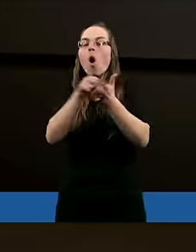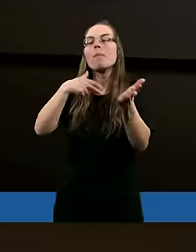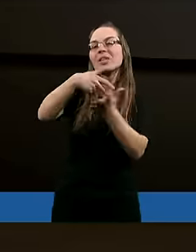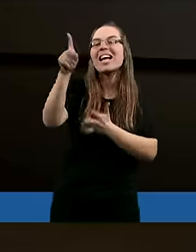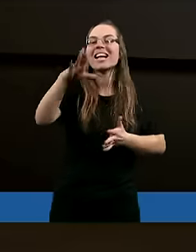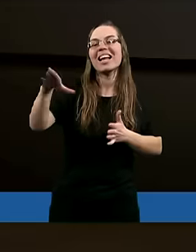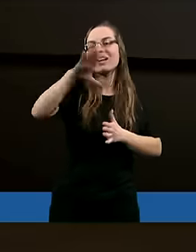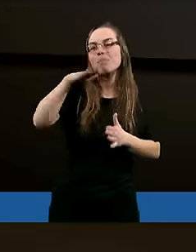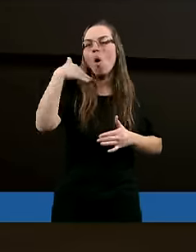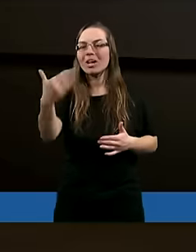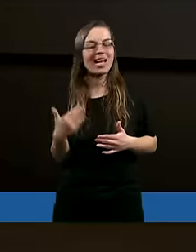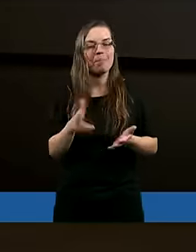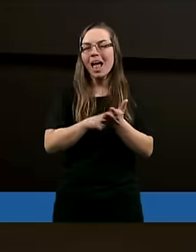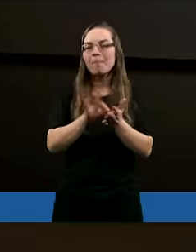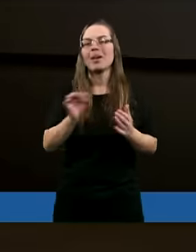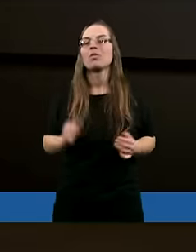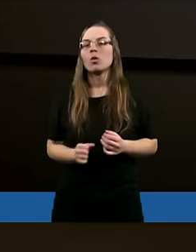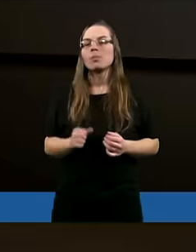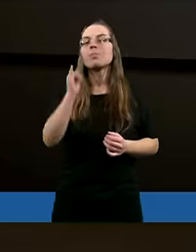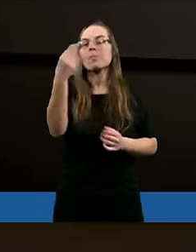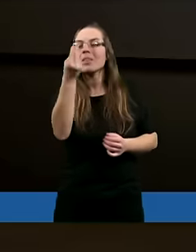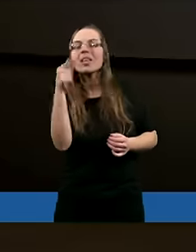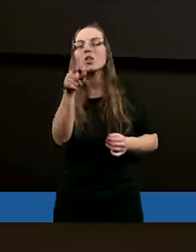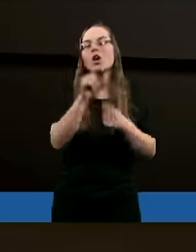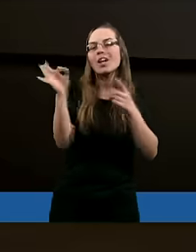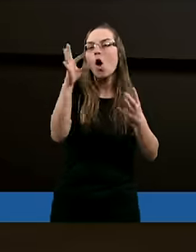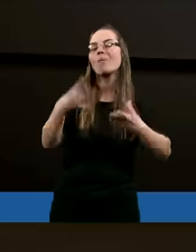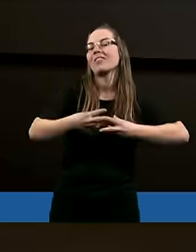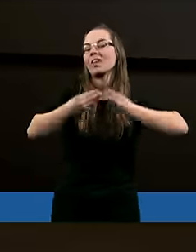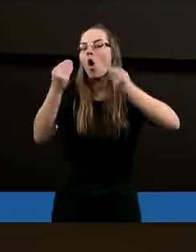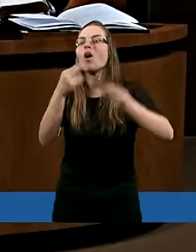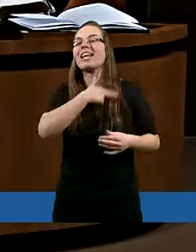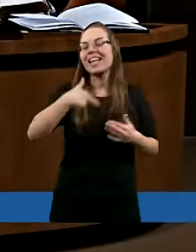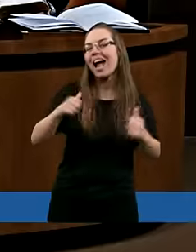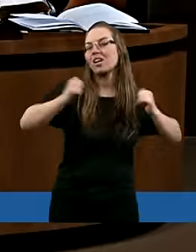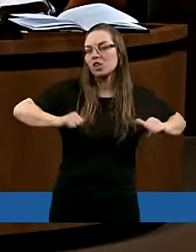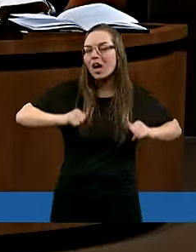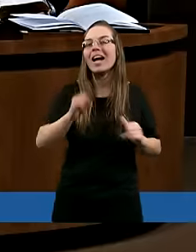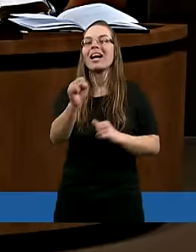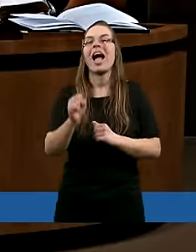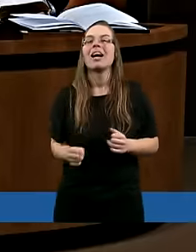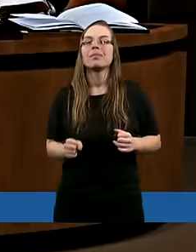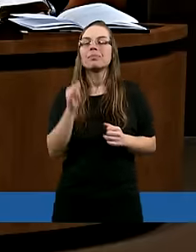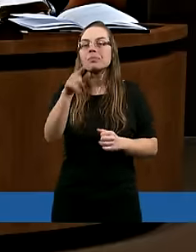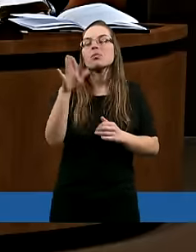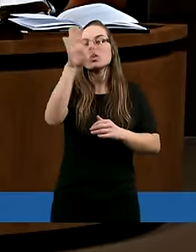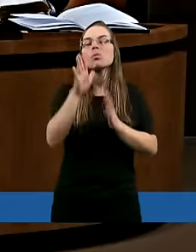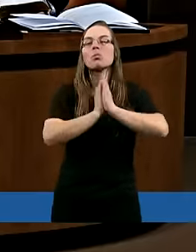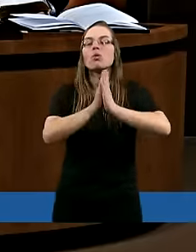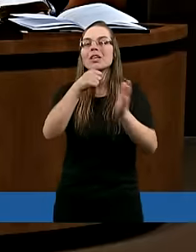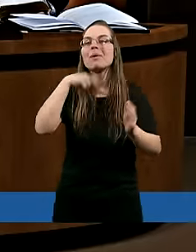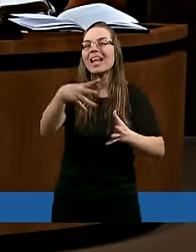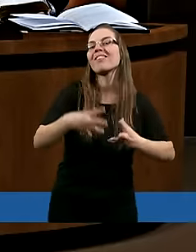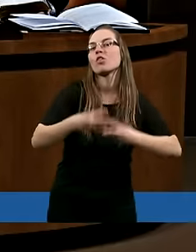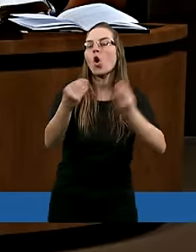przejścia z Bogiem. Jeszcze ogromny wzrost nas czeka. No i niech Bóg sprawi, żeby ten